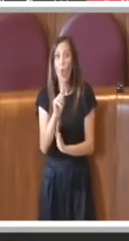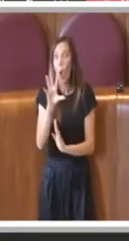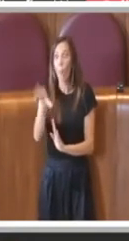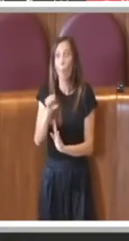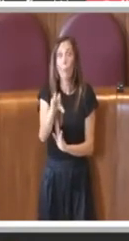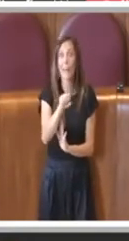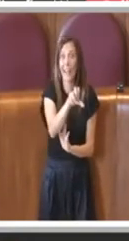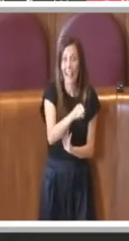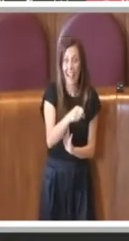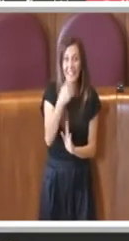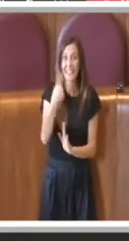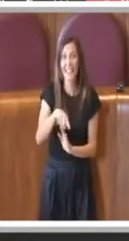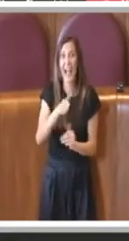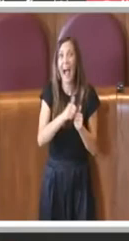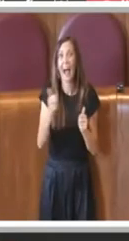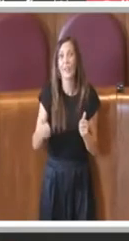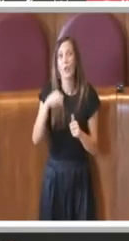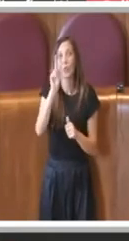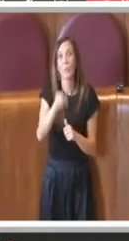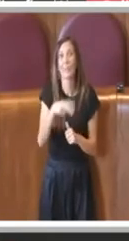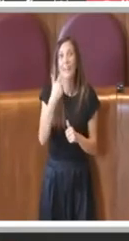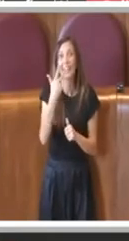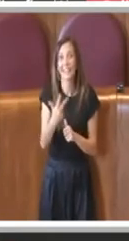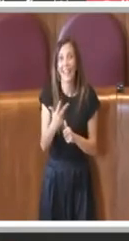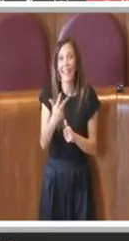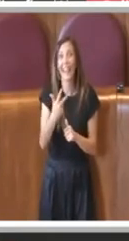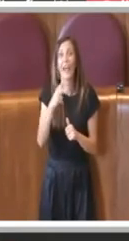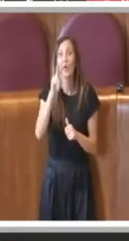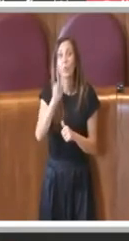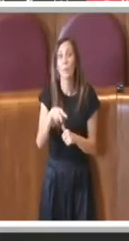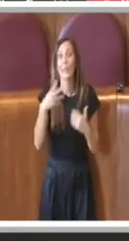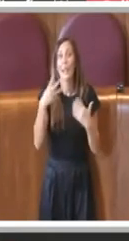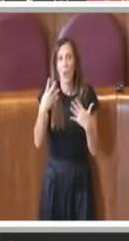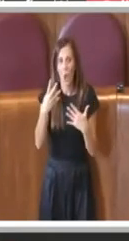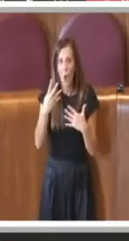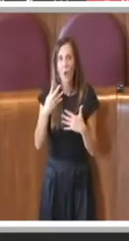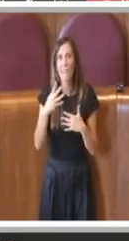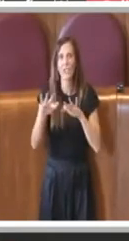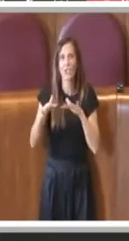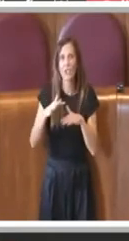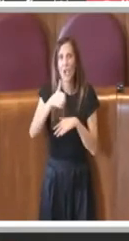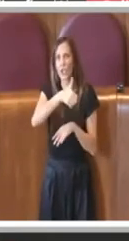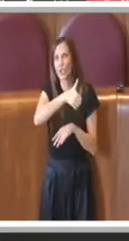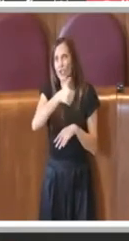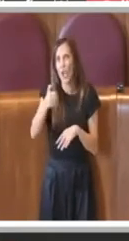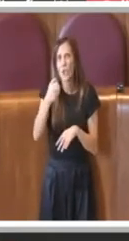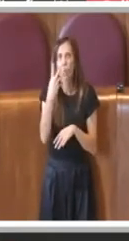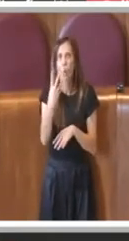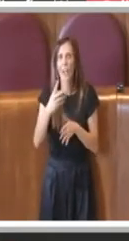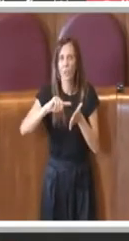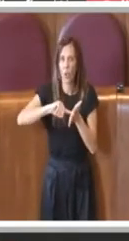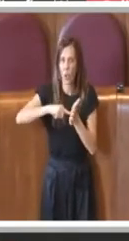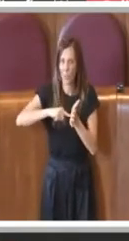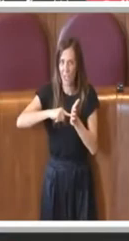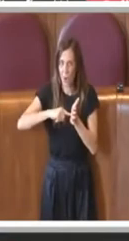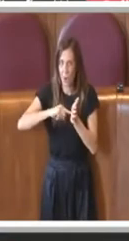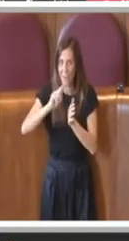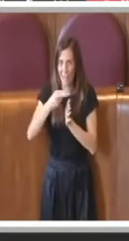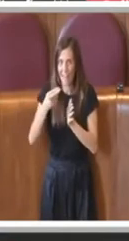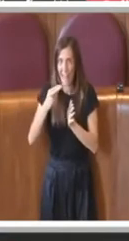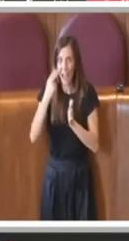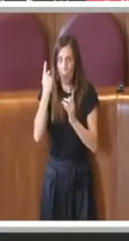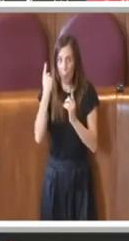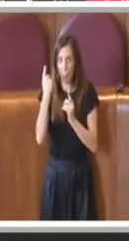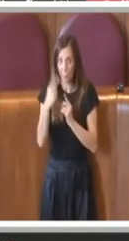-2009 e parliamo di ben 104 milioni e di questi 104 milioni a